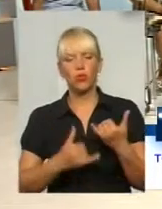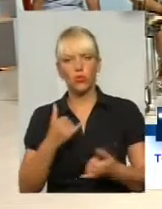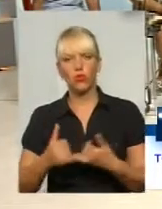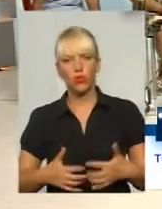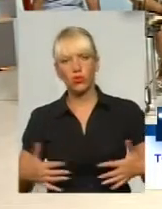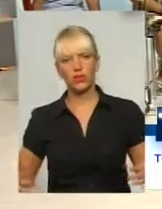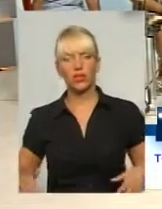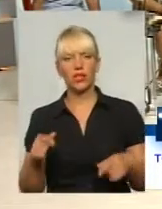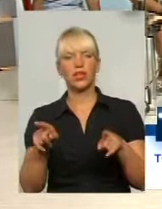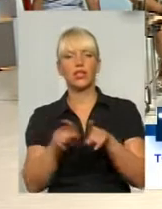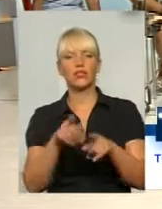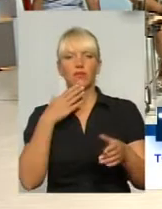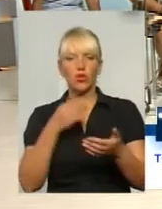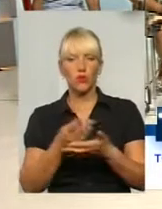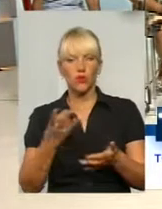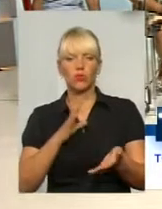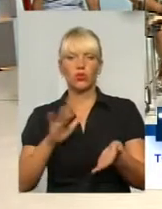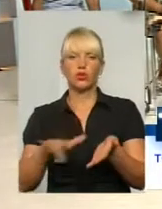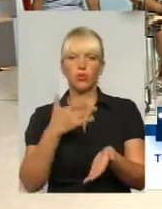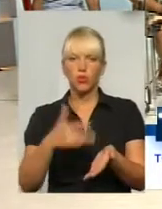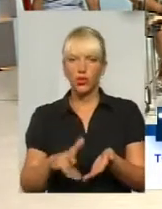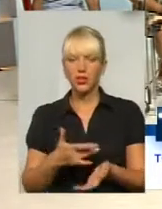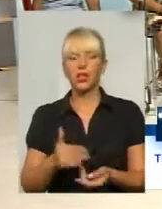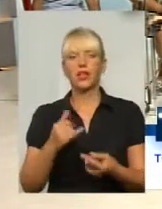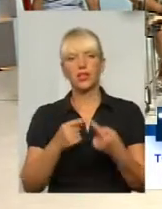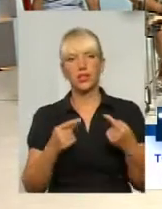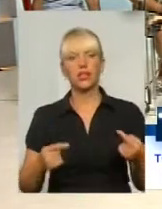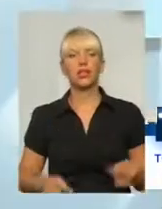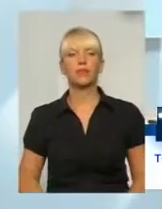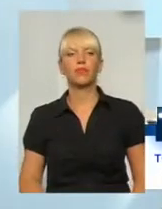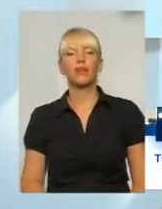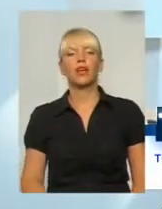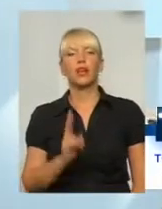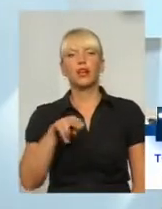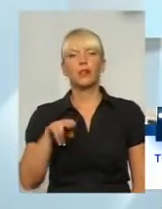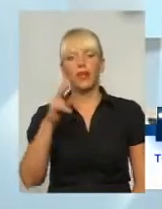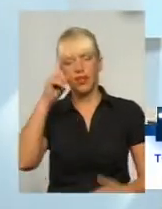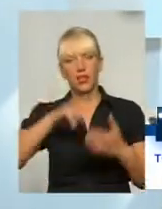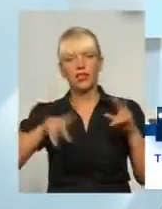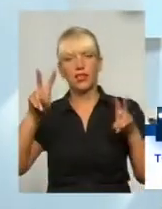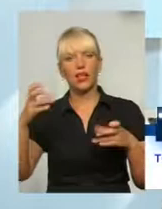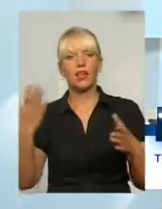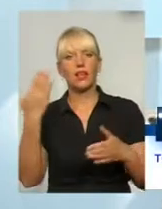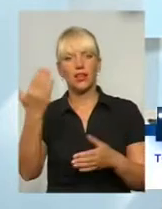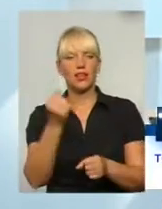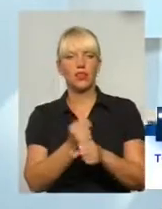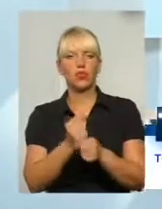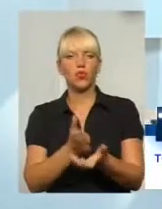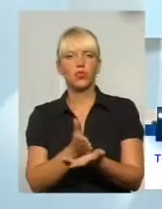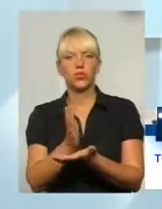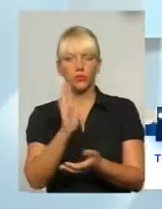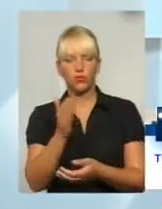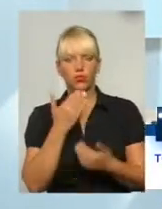вже своя бухгалтерія, і має бути відповідно. Так. А КП «Надія», які в неї будуть функції? От по порядку, основні.